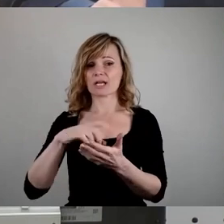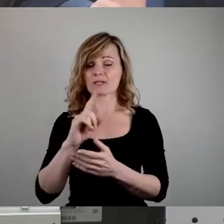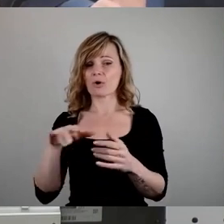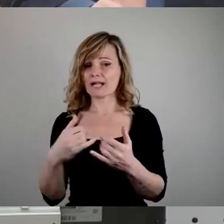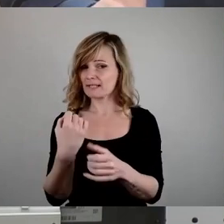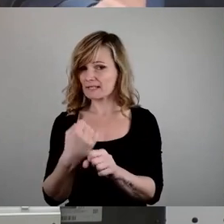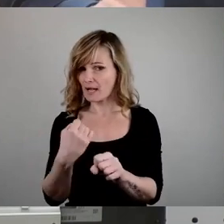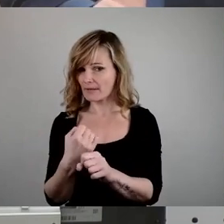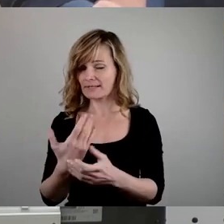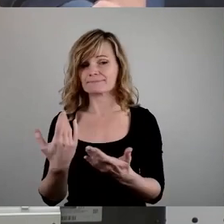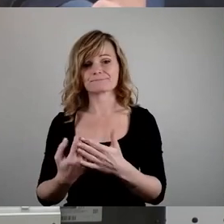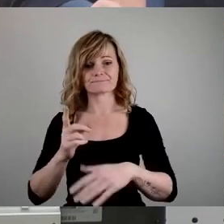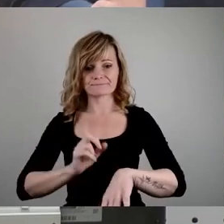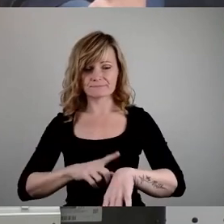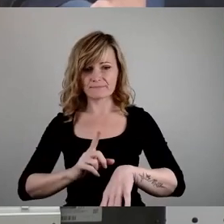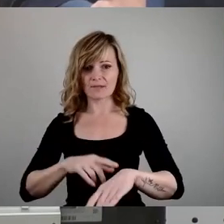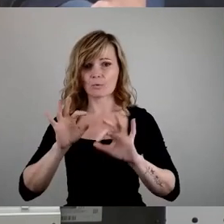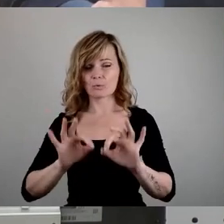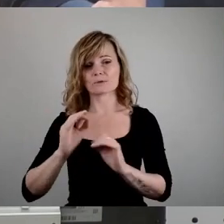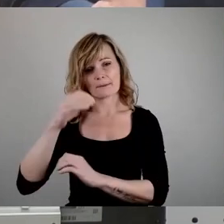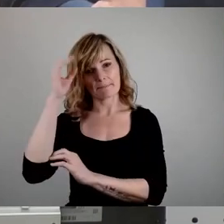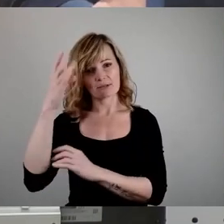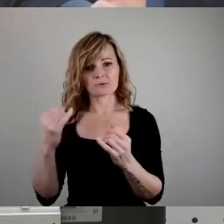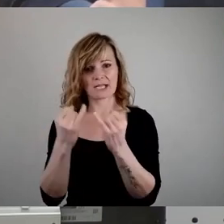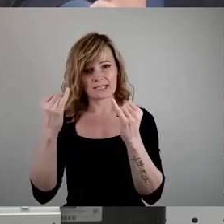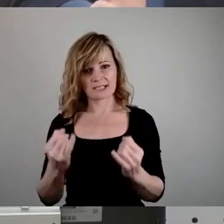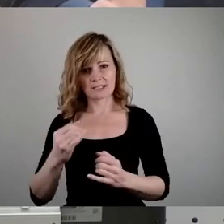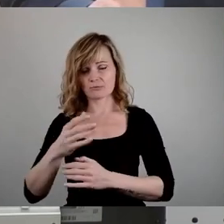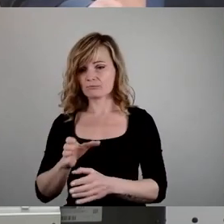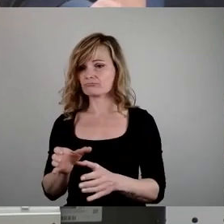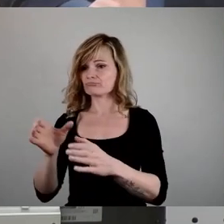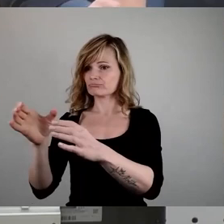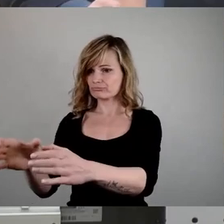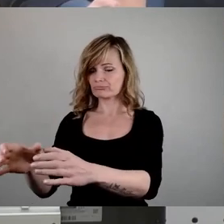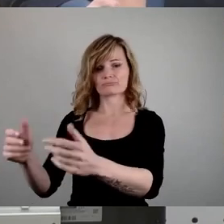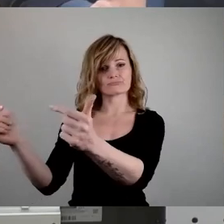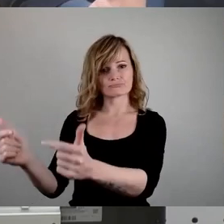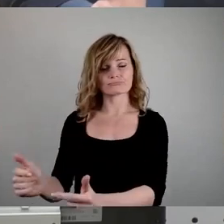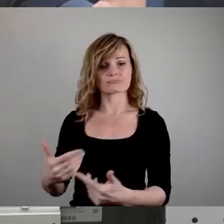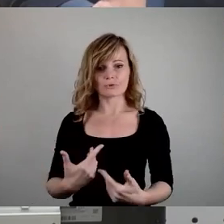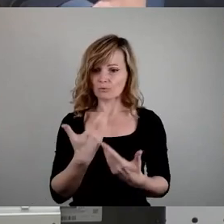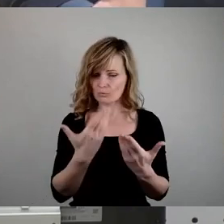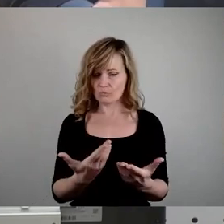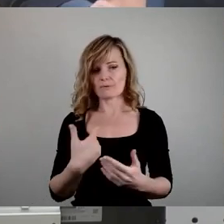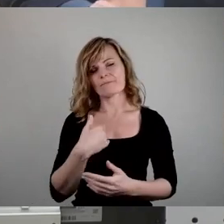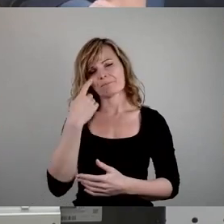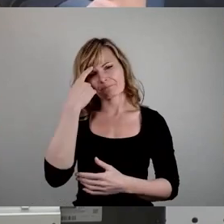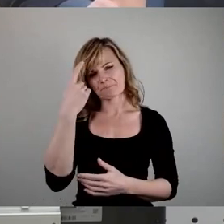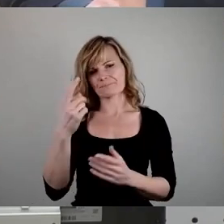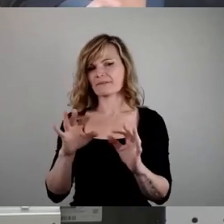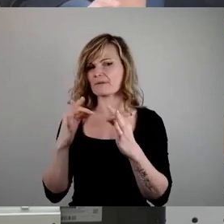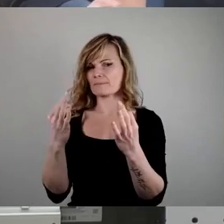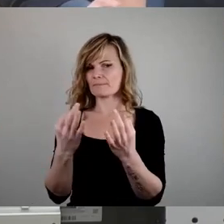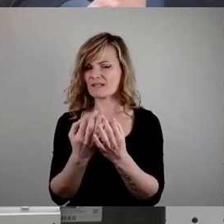dieser Zeit in guten Bildungseinrichtungen gut betreut sehen wollen. Und wir denken Familienfreundlichkeit in der